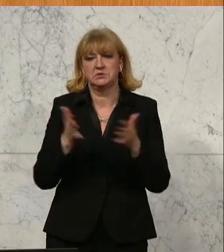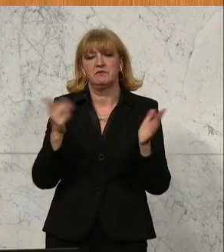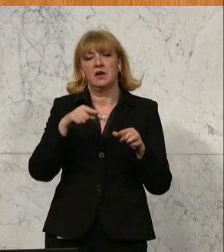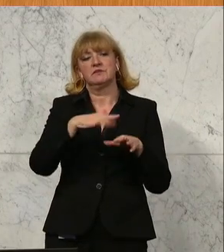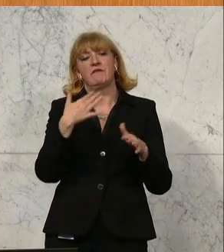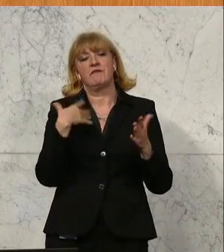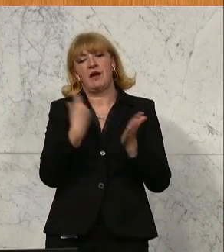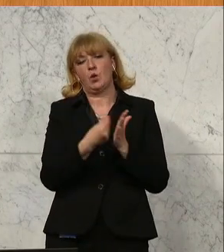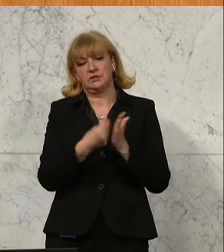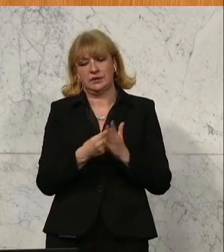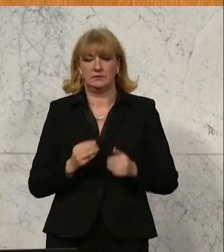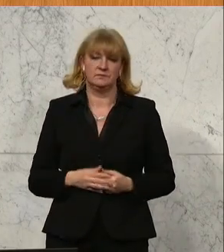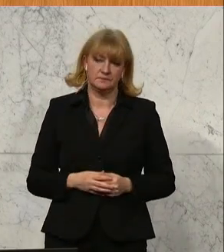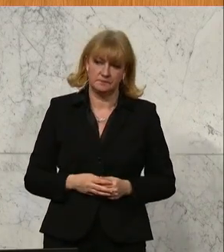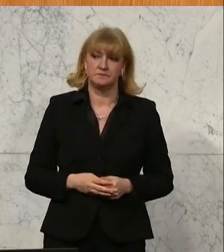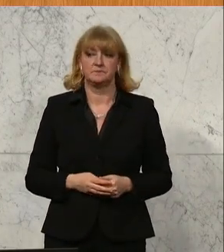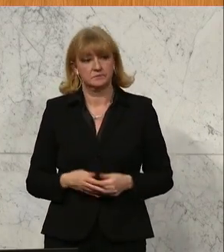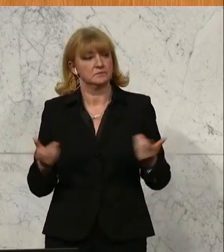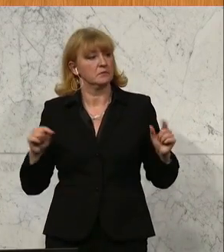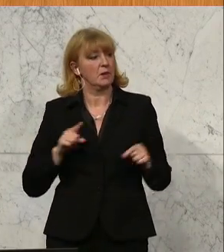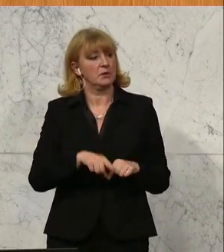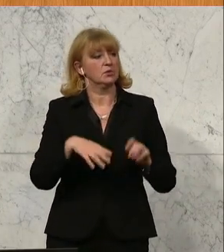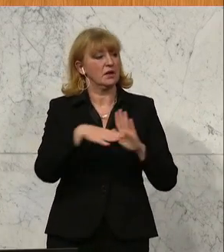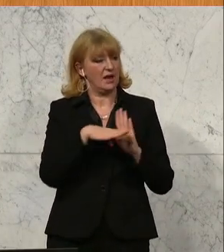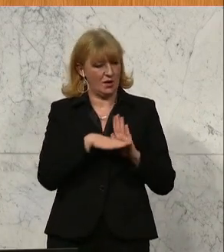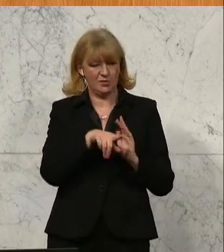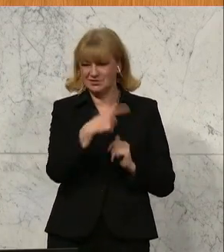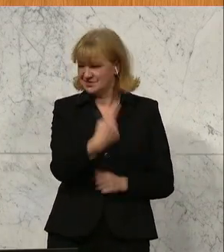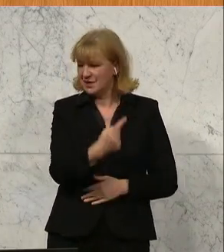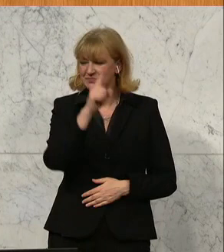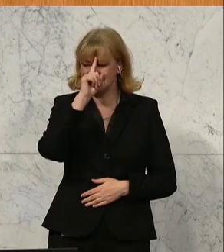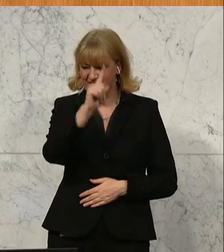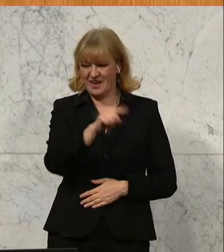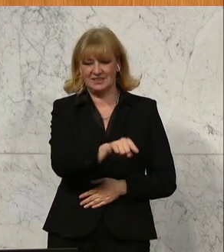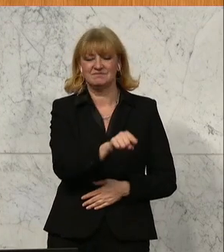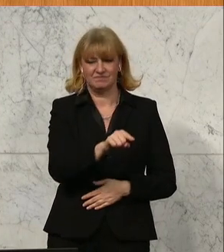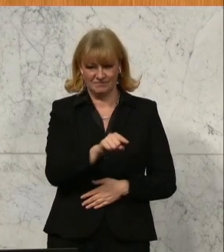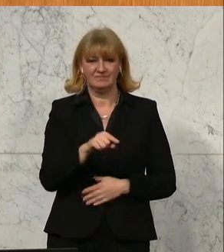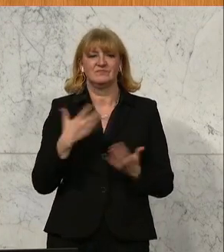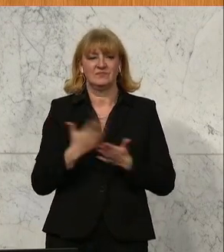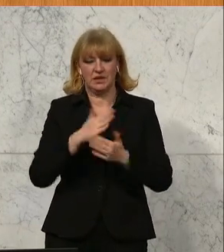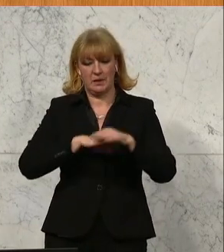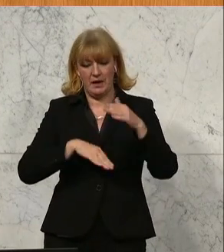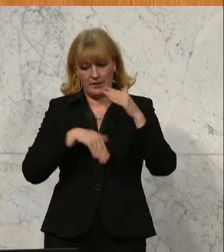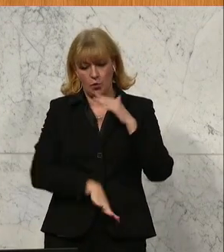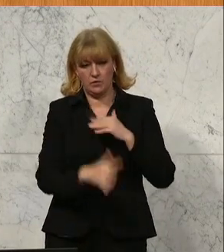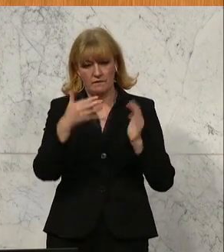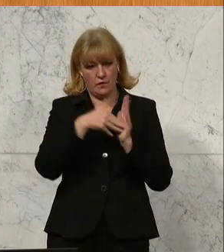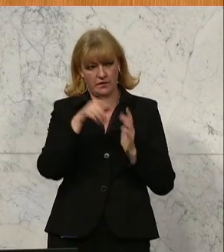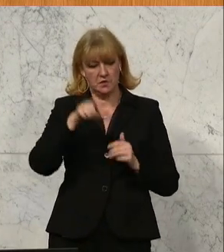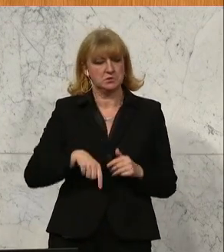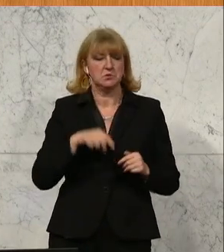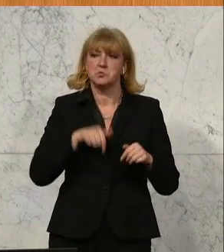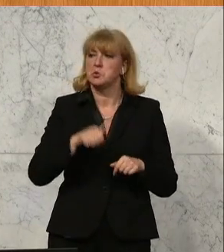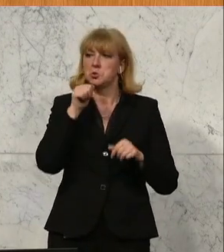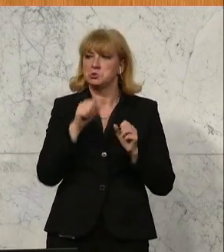gekostet hat. Und im Übrigen ist diese Regelung, und das wissen Sie ja genau, dass Gemeinden unter 5000 Einwohnern nicht proaktiv